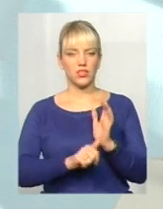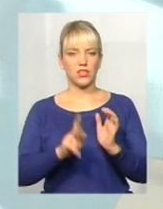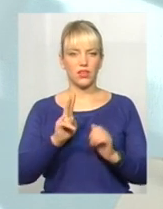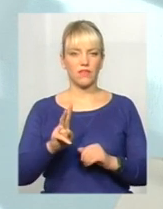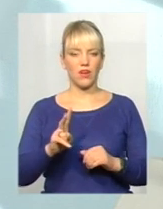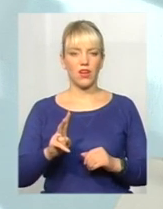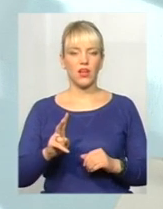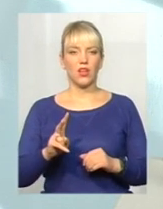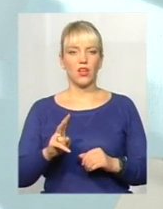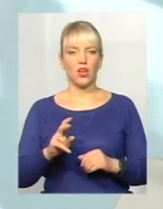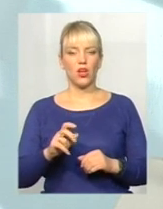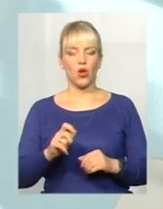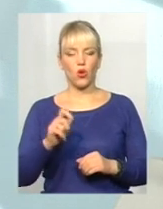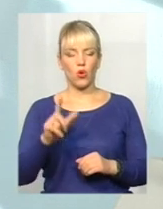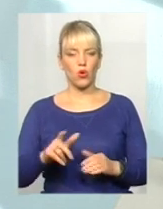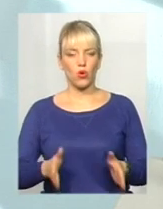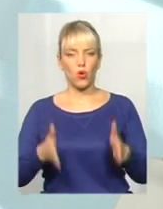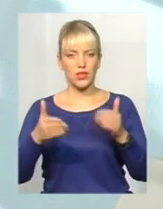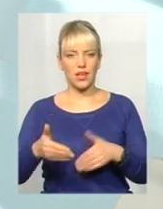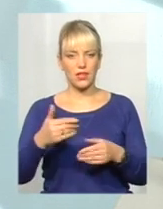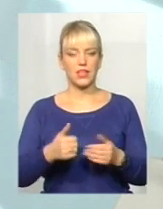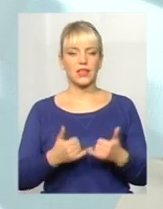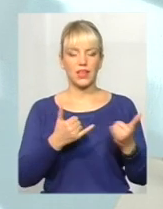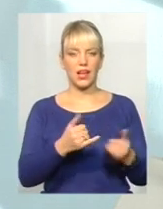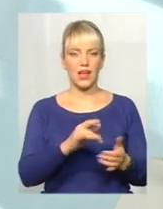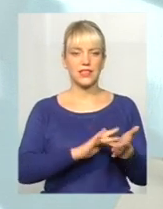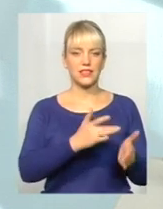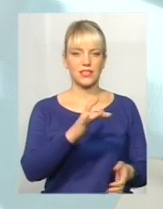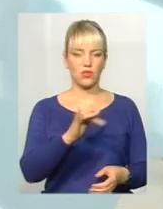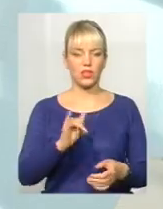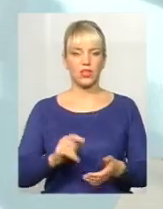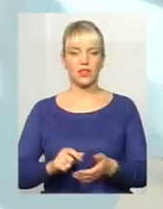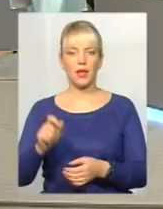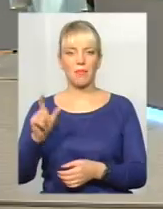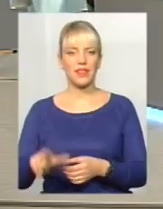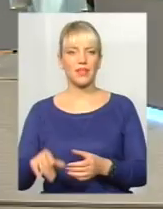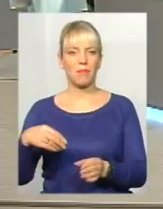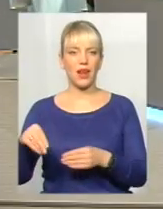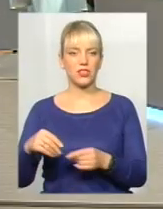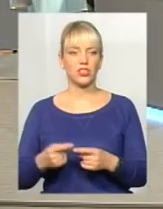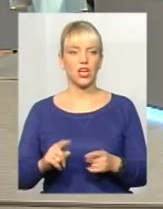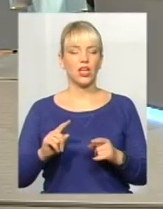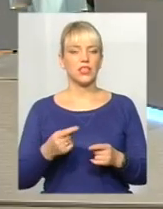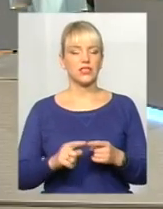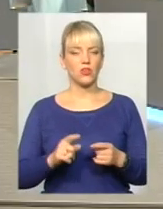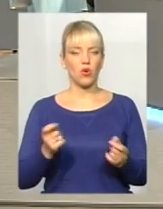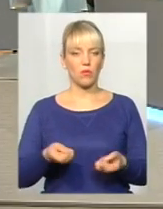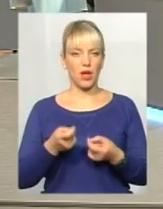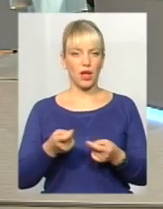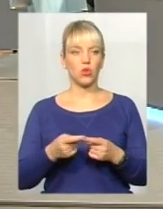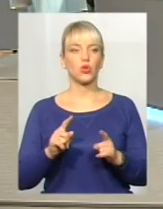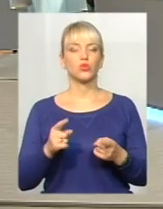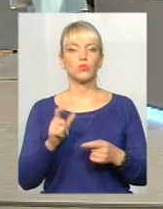під пляшку. Звичайно, цього замало, але таким чином спочатку так, в чому людей хоч трішки